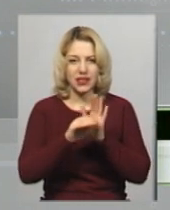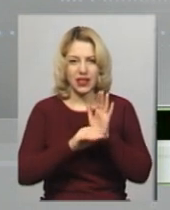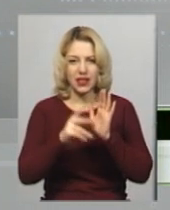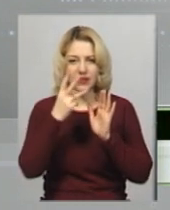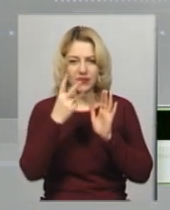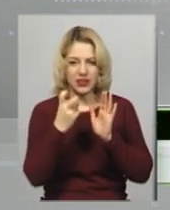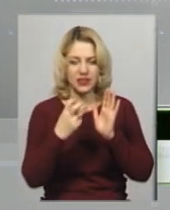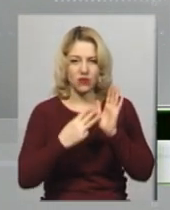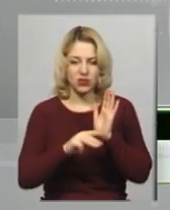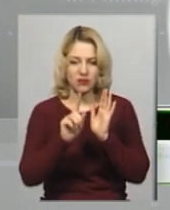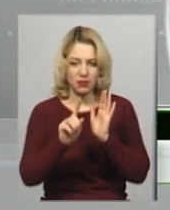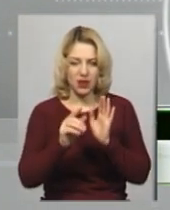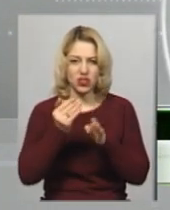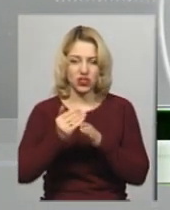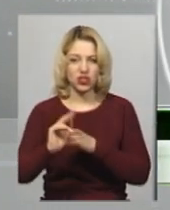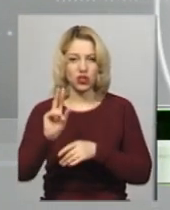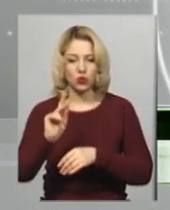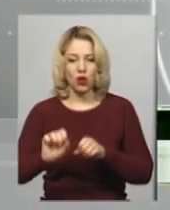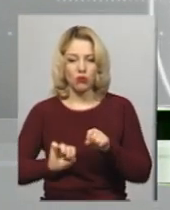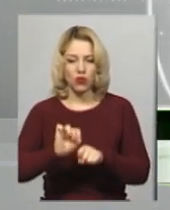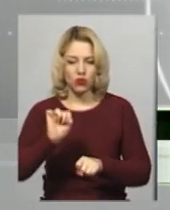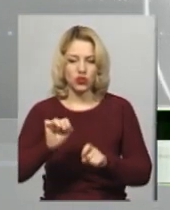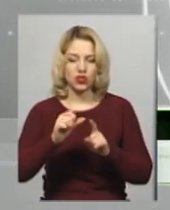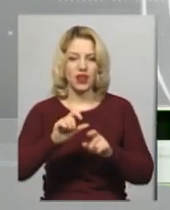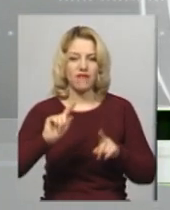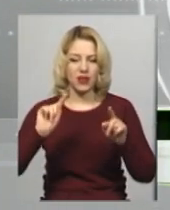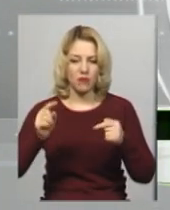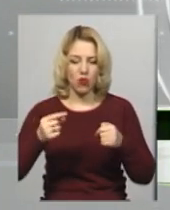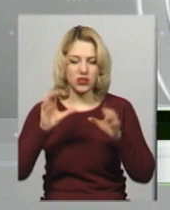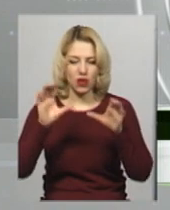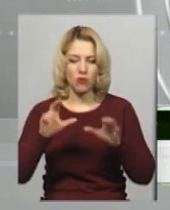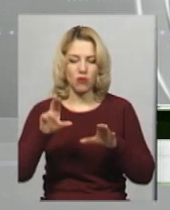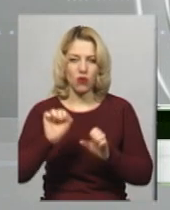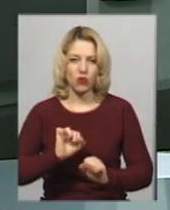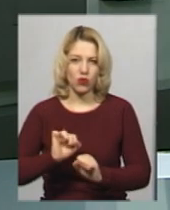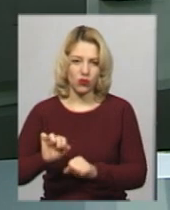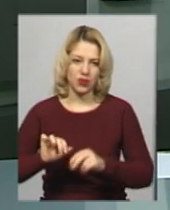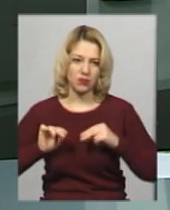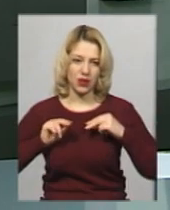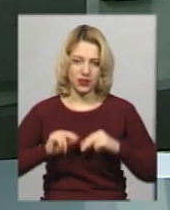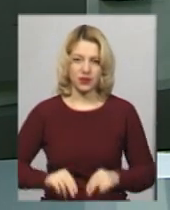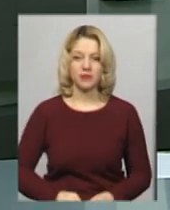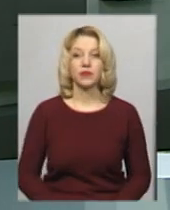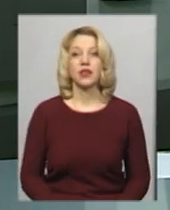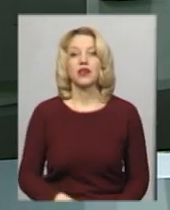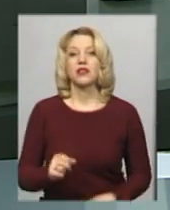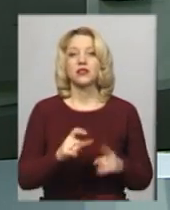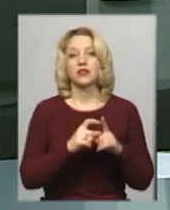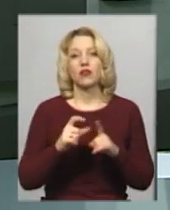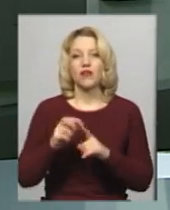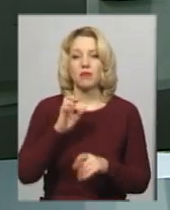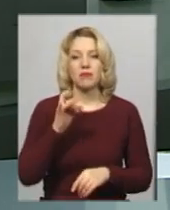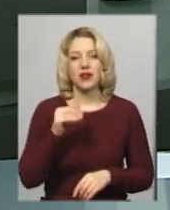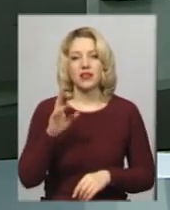271, ч. 2. Рушення вимог законодавства по охороні праці. За словами Людмили